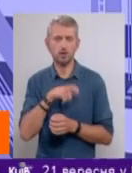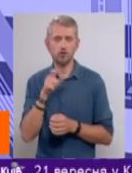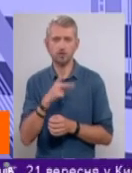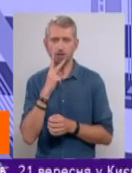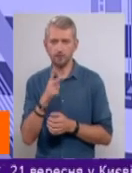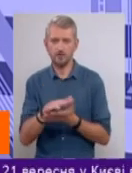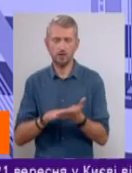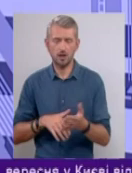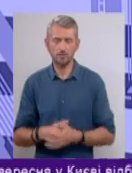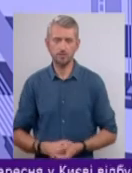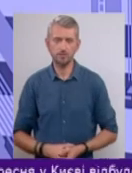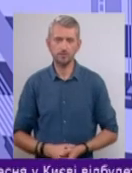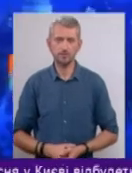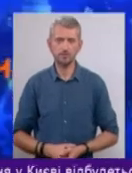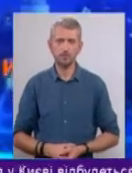сюжеті від Вілена Моди.